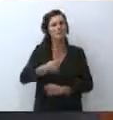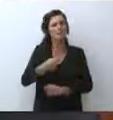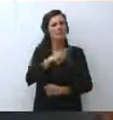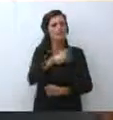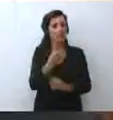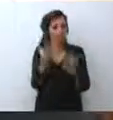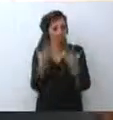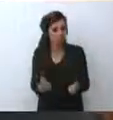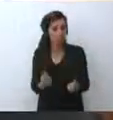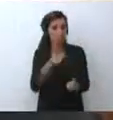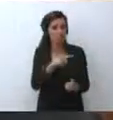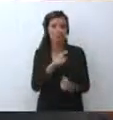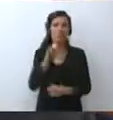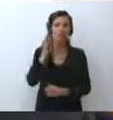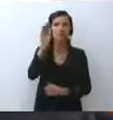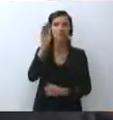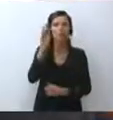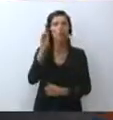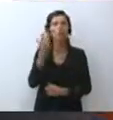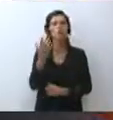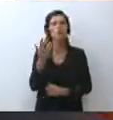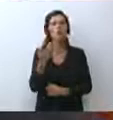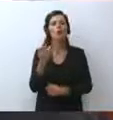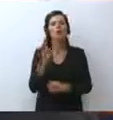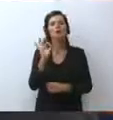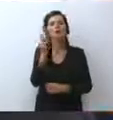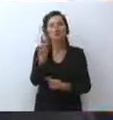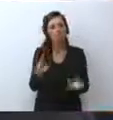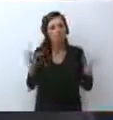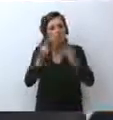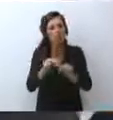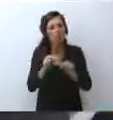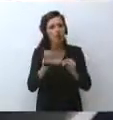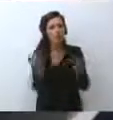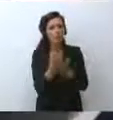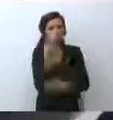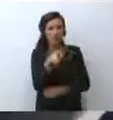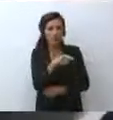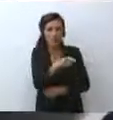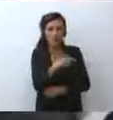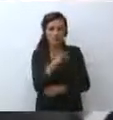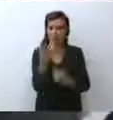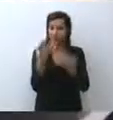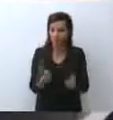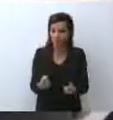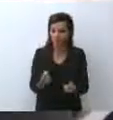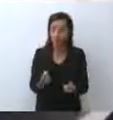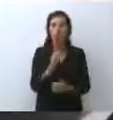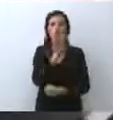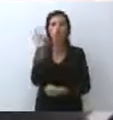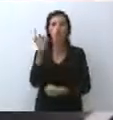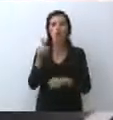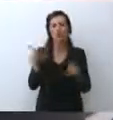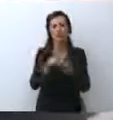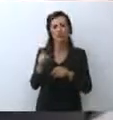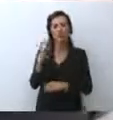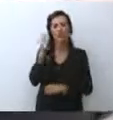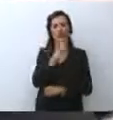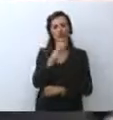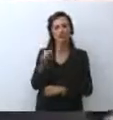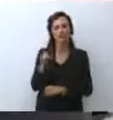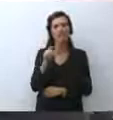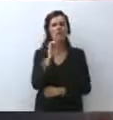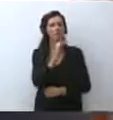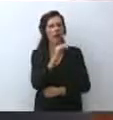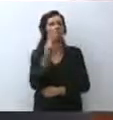futuro anche questo tipo di distingue, questo tipo di metodo o se invece accetterà, come chiede Salvini, una cabina di